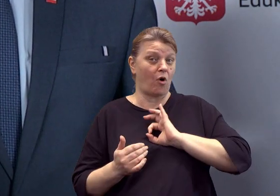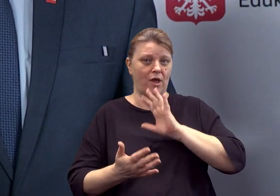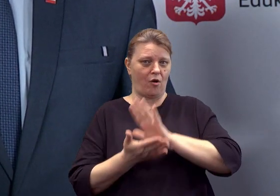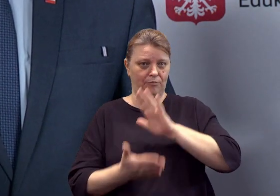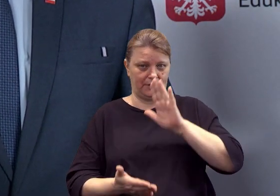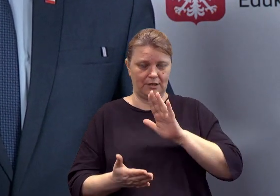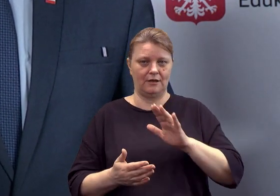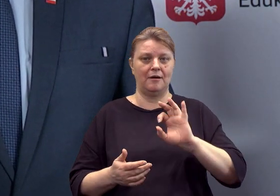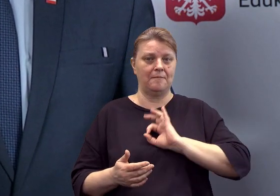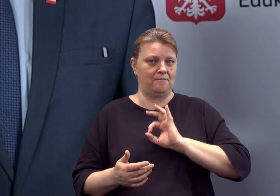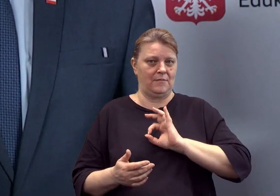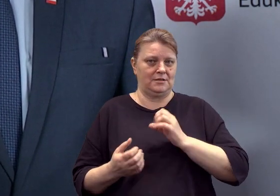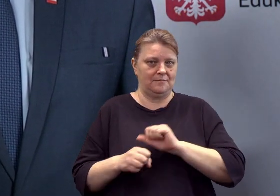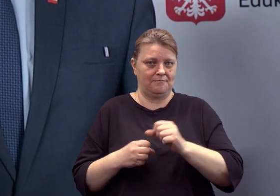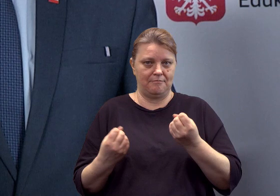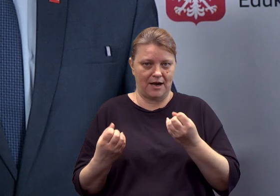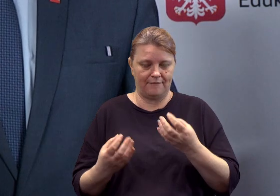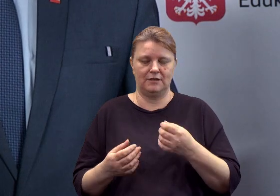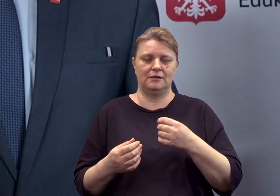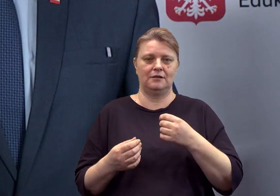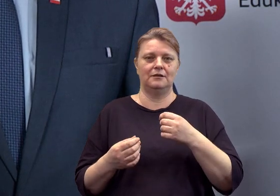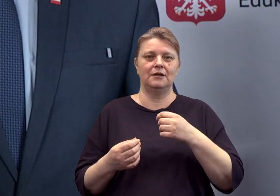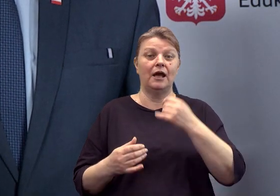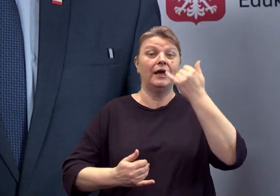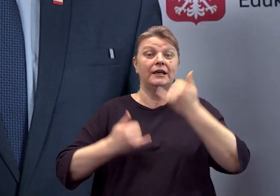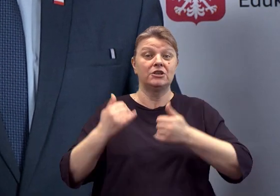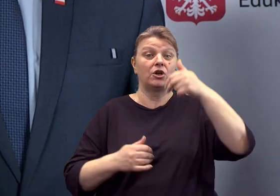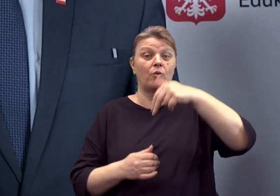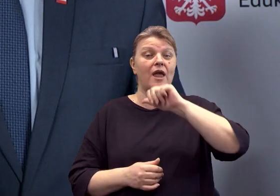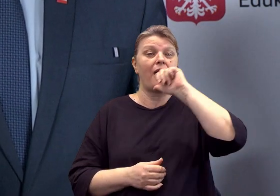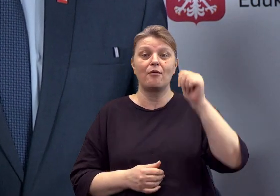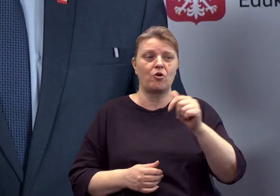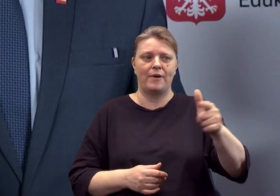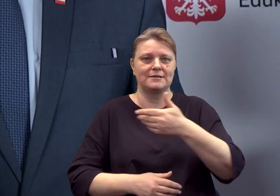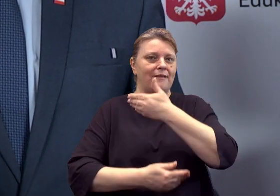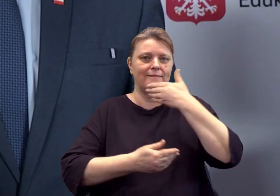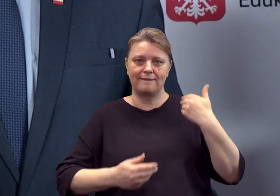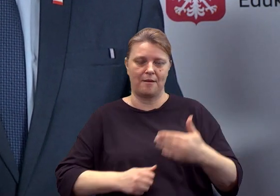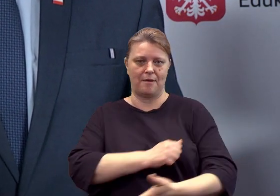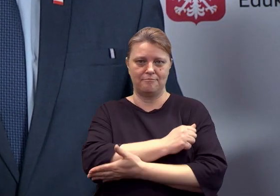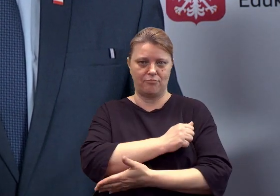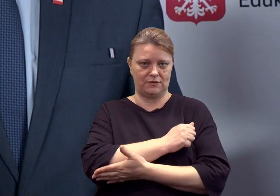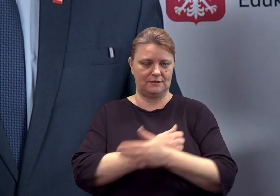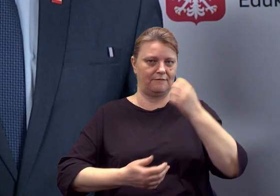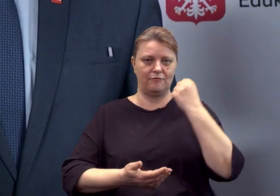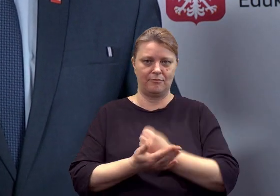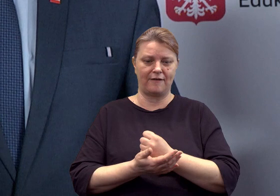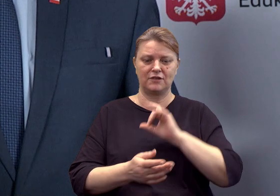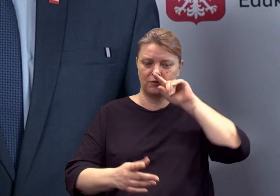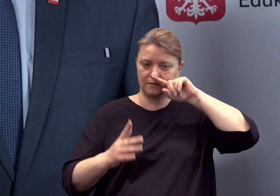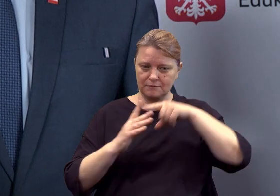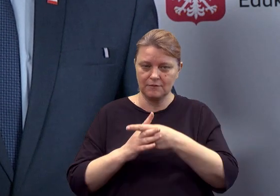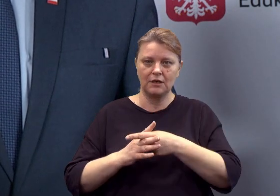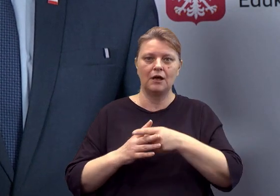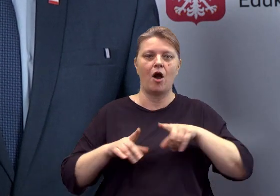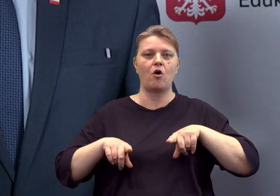opinia, jako prawnika i konstytucjonalisty, jeśli Unia Europejska nie ma żadnych podstaw prawnych do wkraczania w sferę organizacji